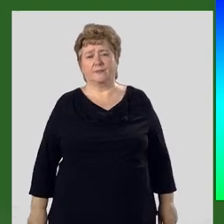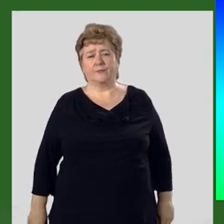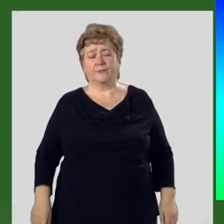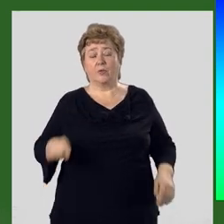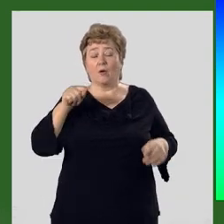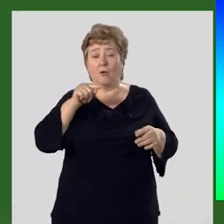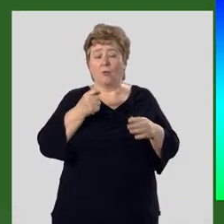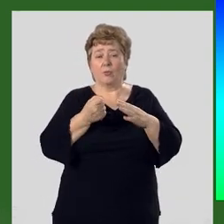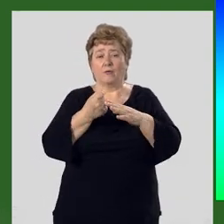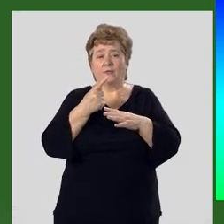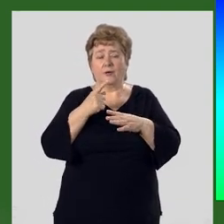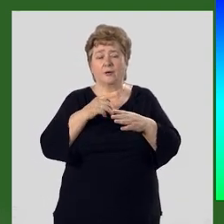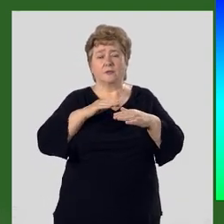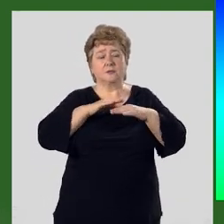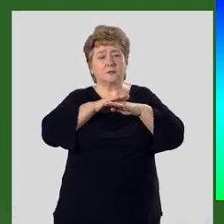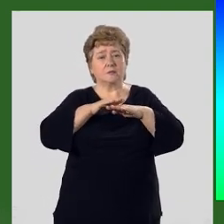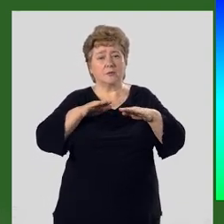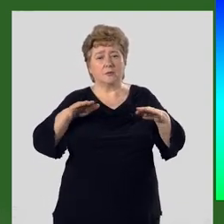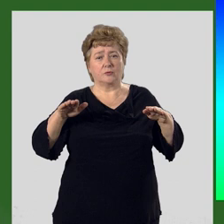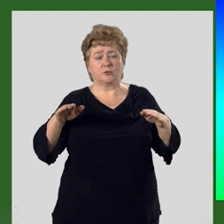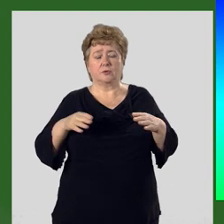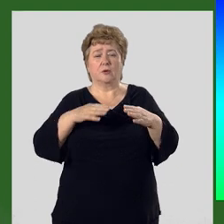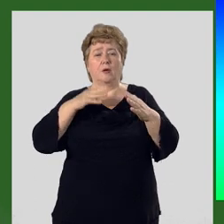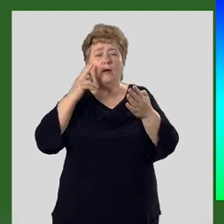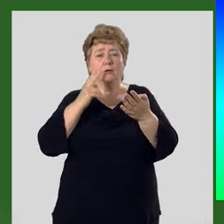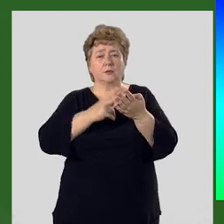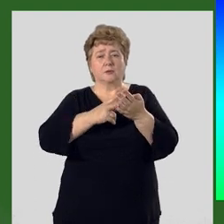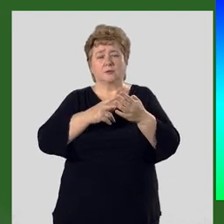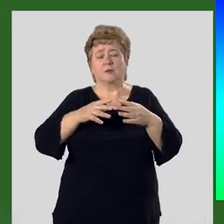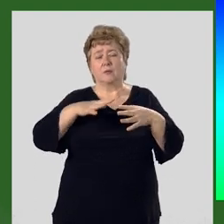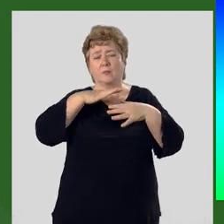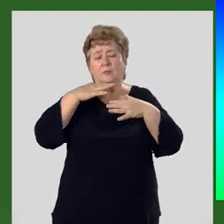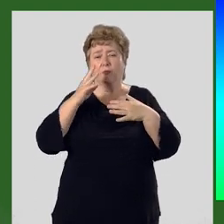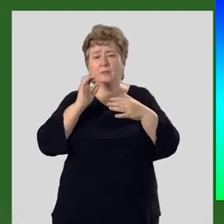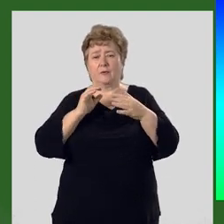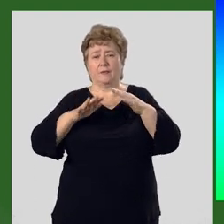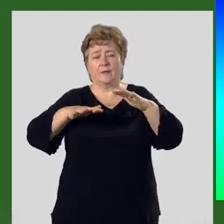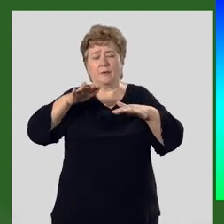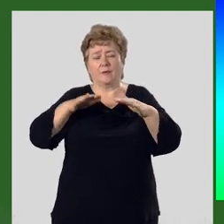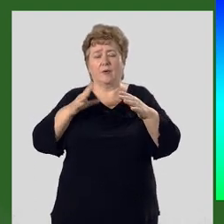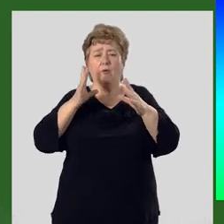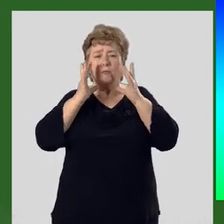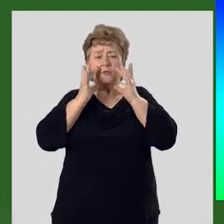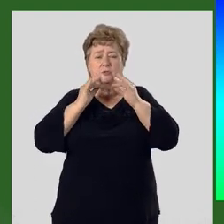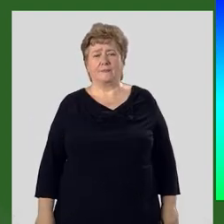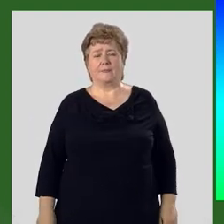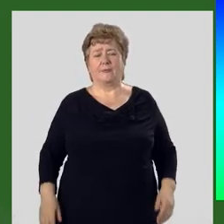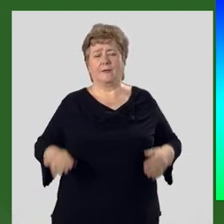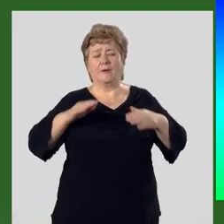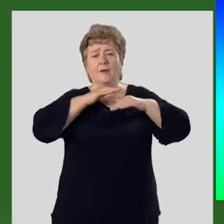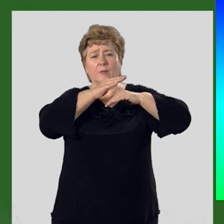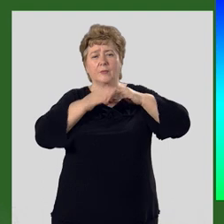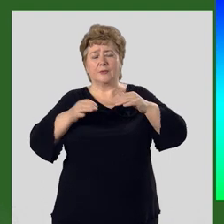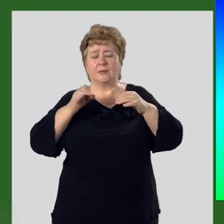Он является основоположником теории многовековых колебаний, увлажненности климата,